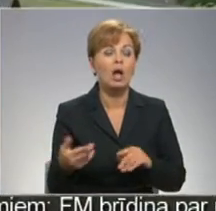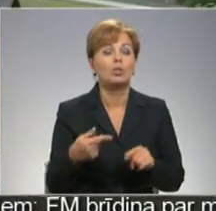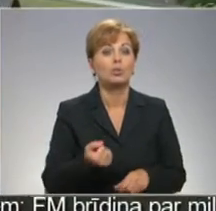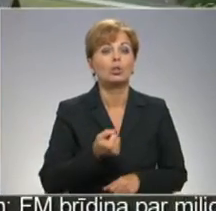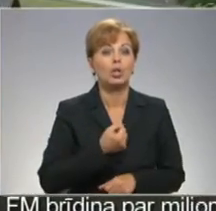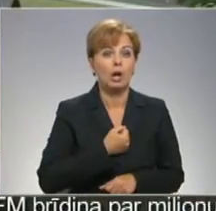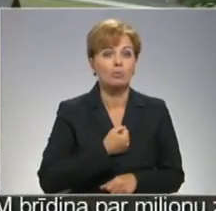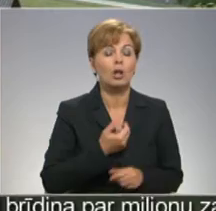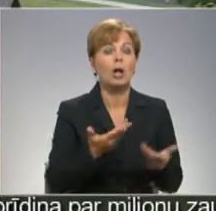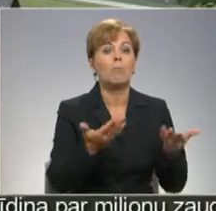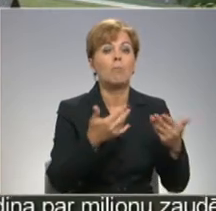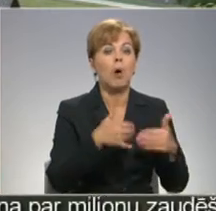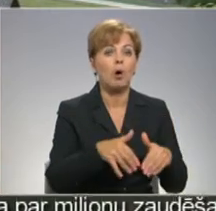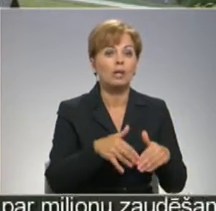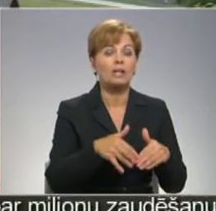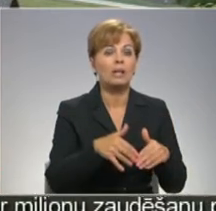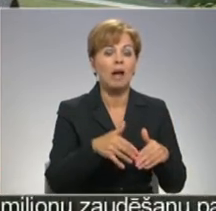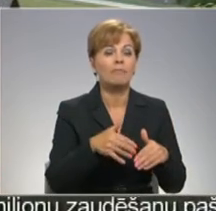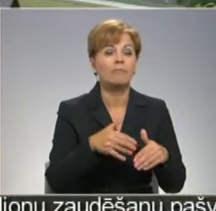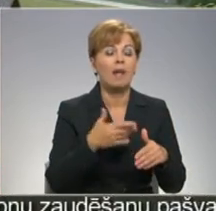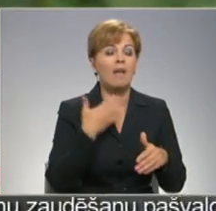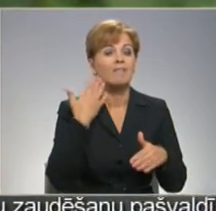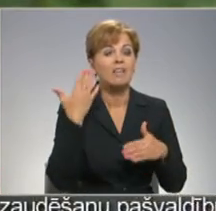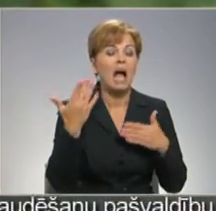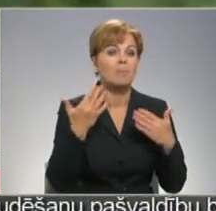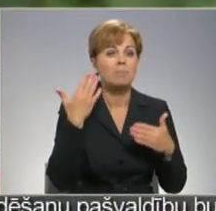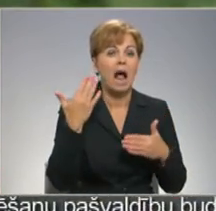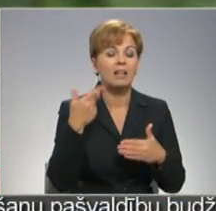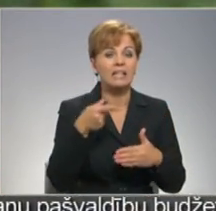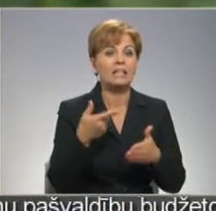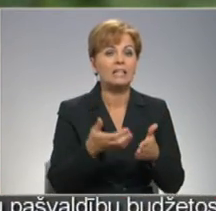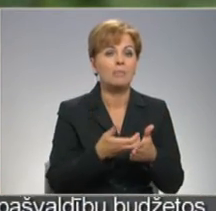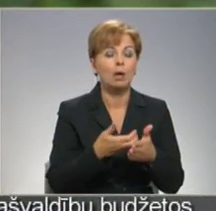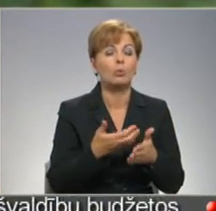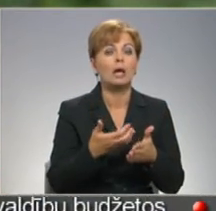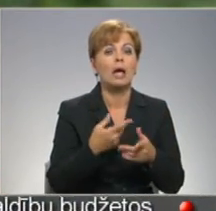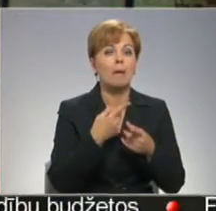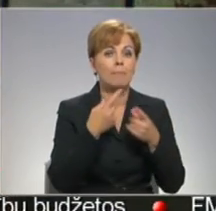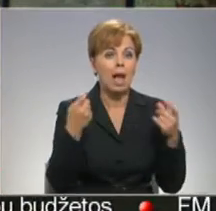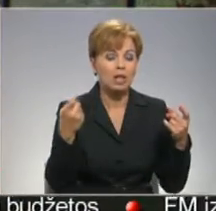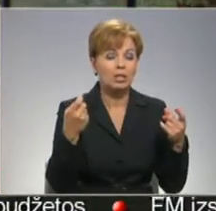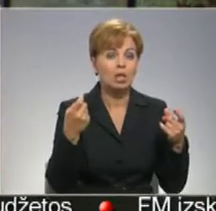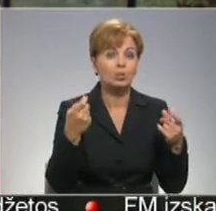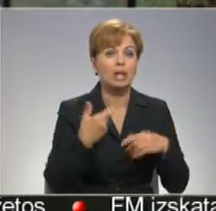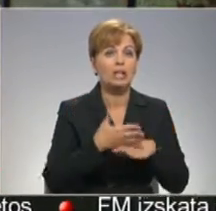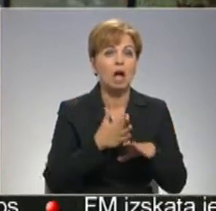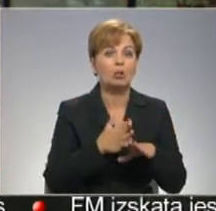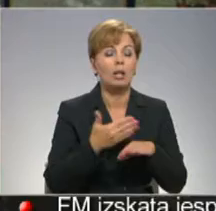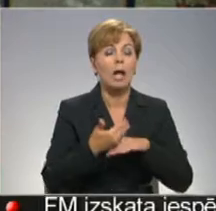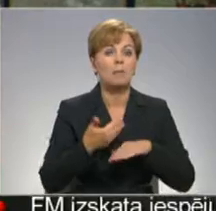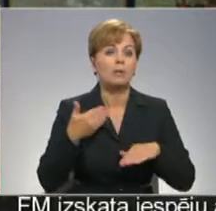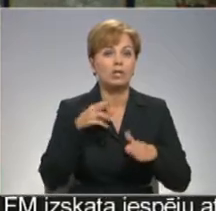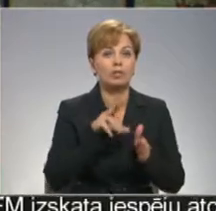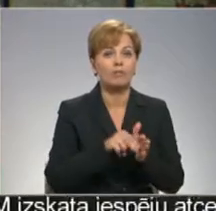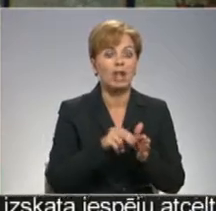diemžēl, politiķi ļoti vēl pratīgi pret šādām izturējušies, izmantojot medijas lielākoties, kā pirms vēlēšanu